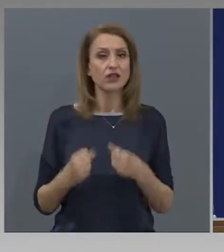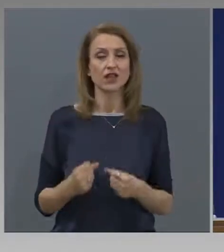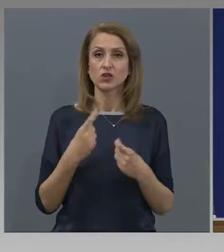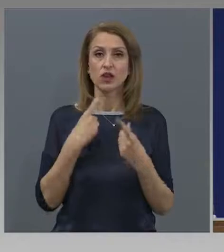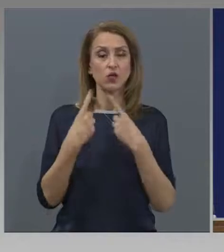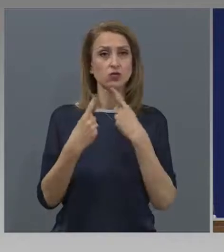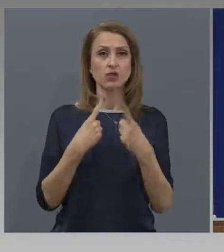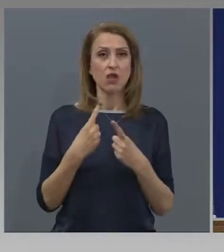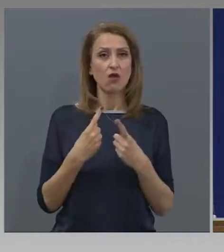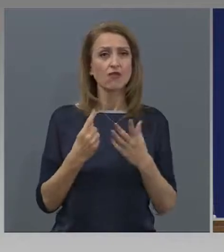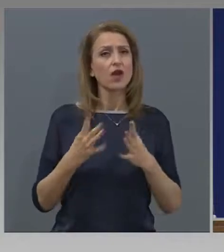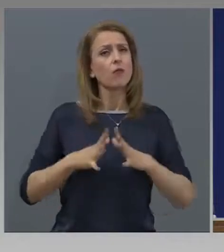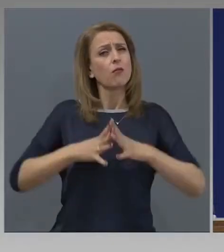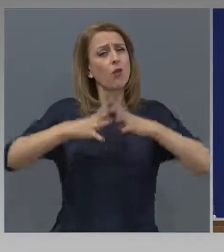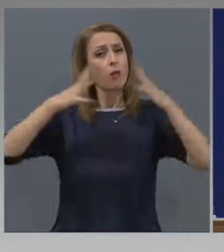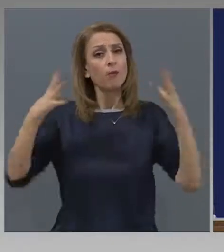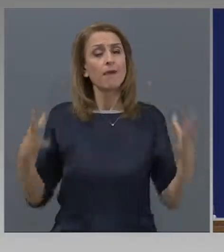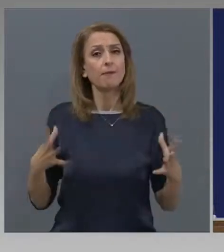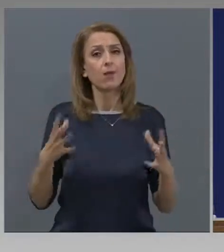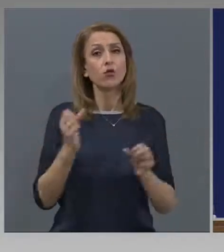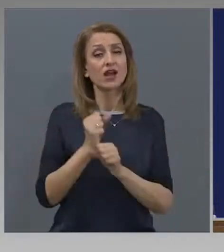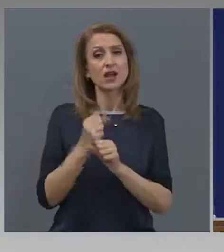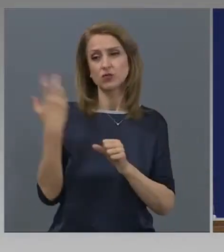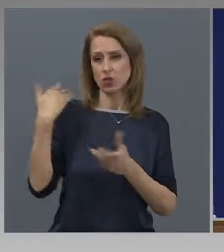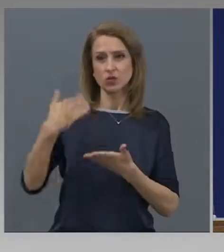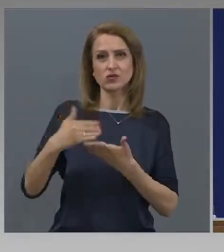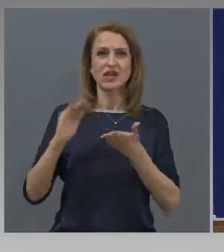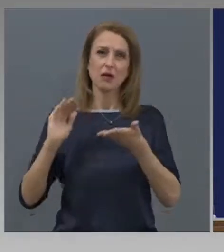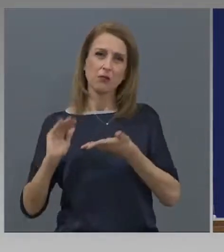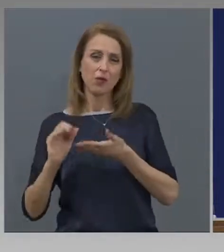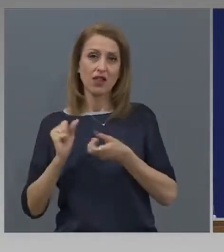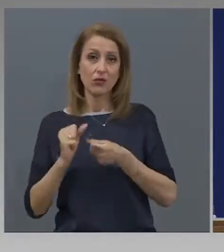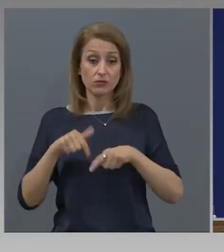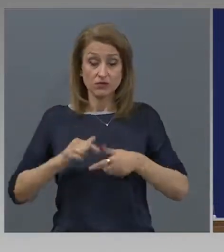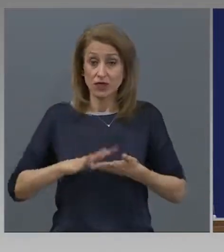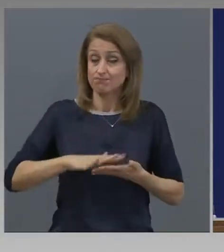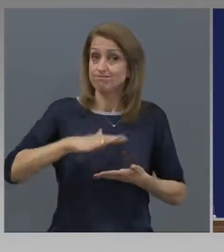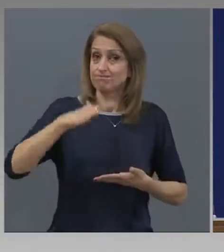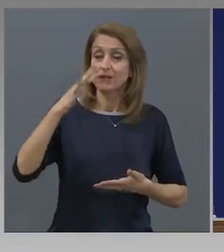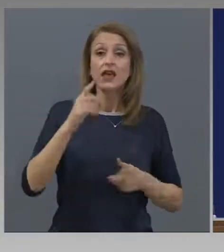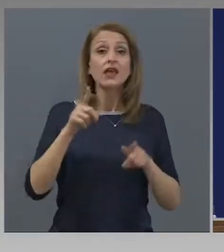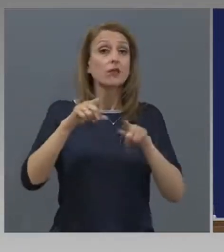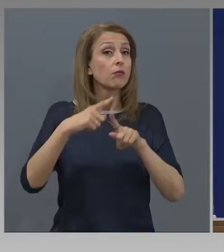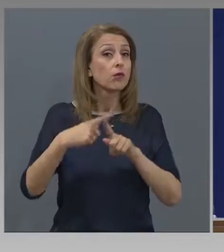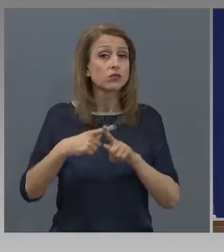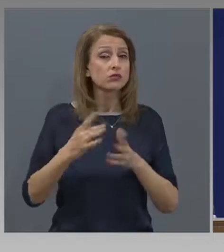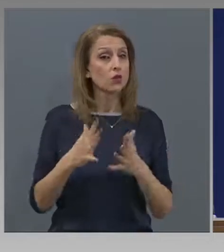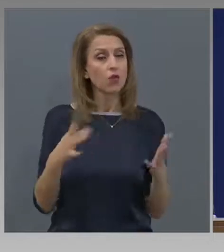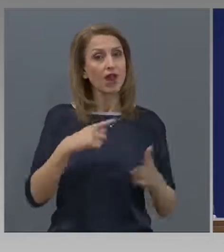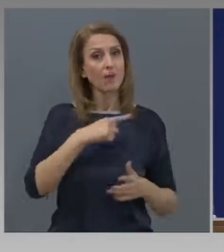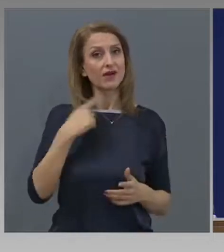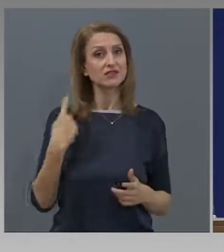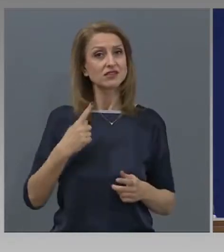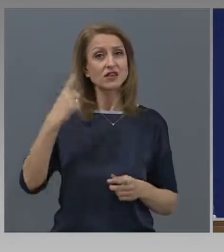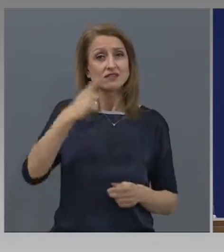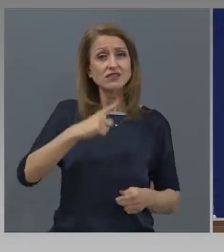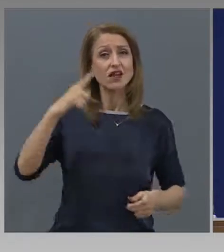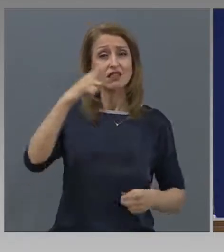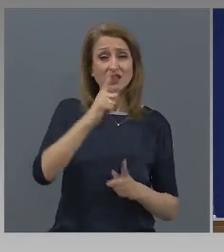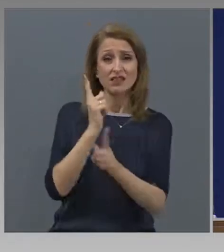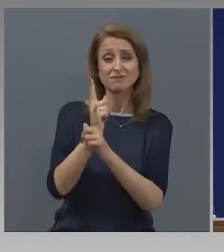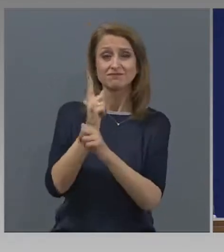условия, с много по-голям обем от работа, отколкото до сега. И разбира се, много по-висок риск, защото са ежедневно с много хора.